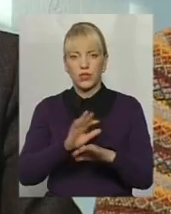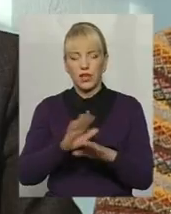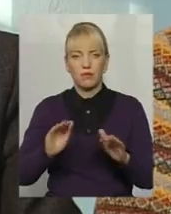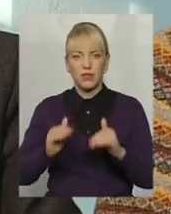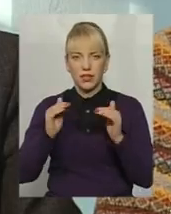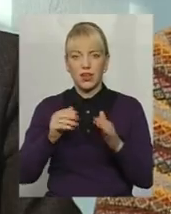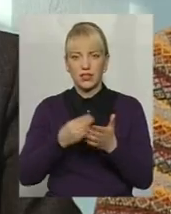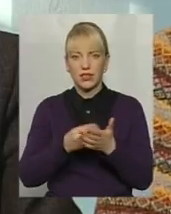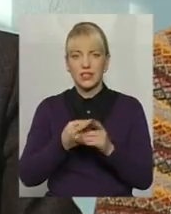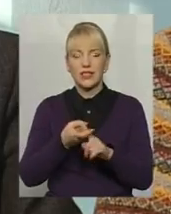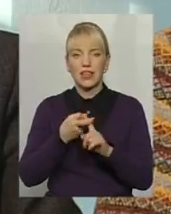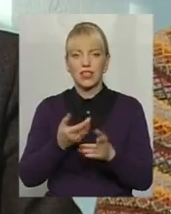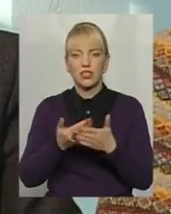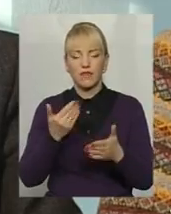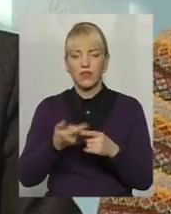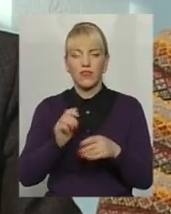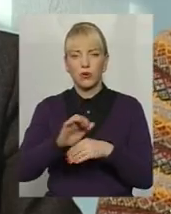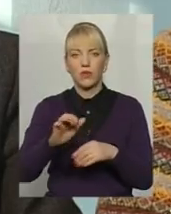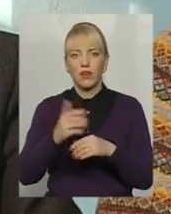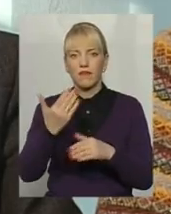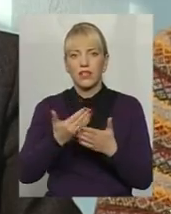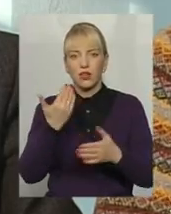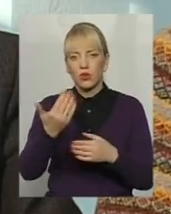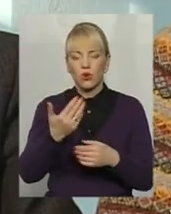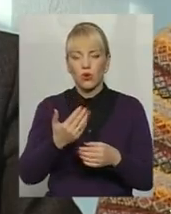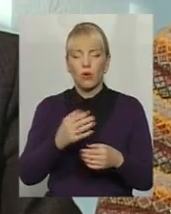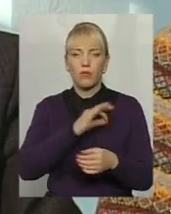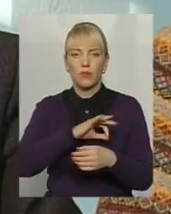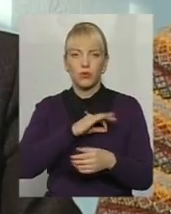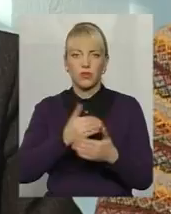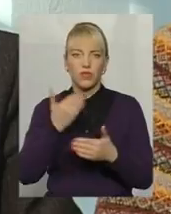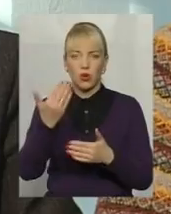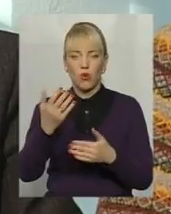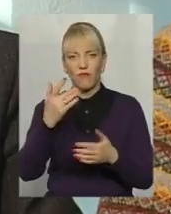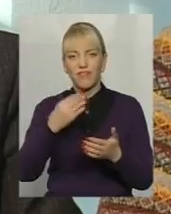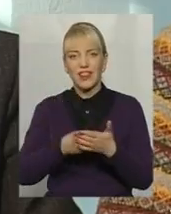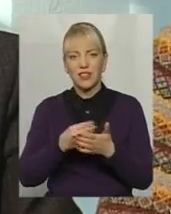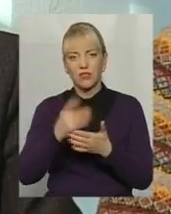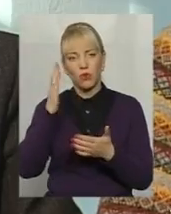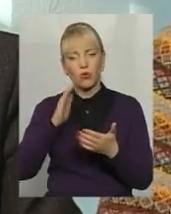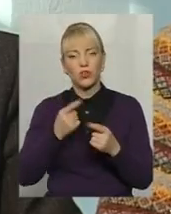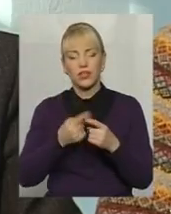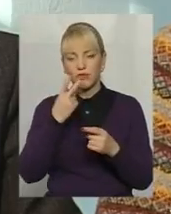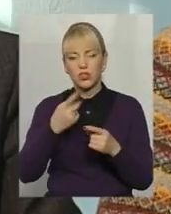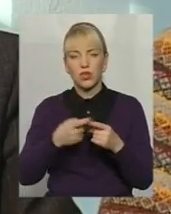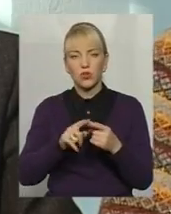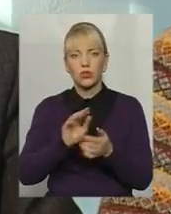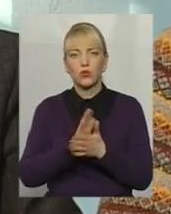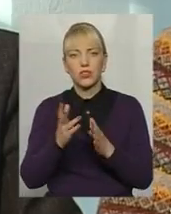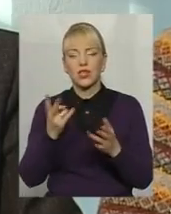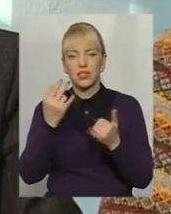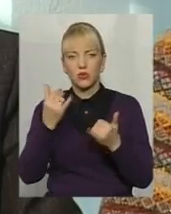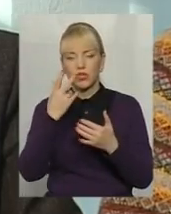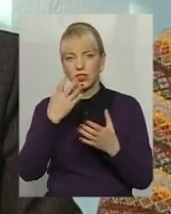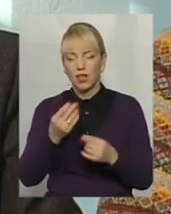конкретного виробника, від його прибутків, від його фінансової політики. Але судячи з тої ситуації, яку ми на сьогоднішній день бачимо, і по тих